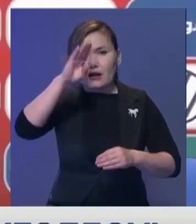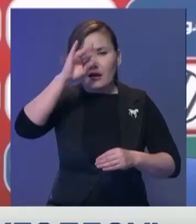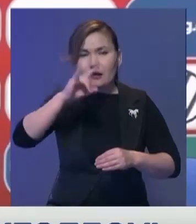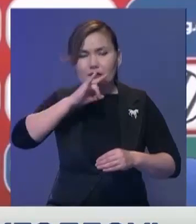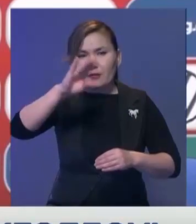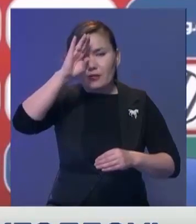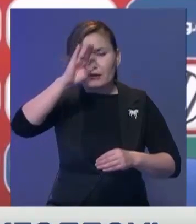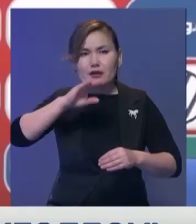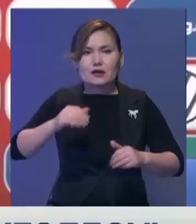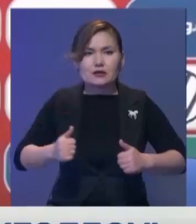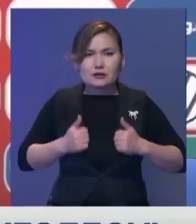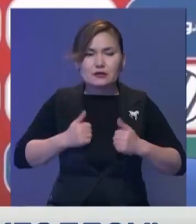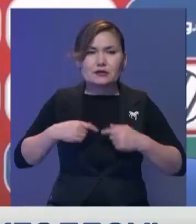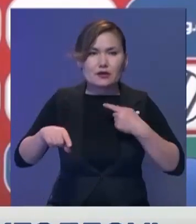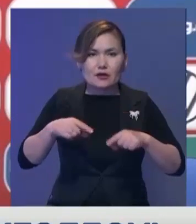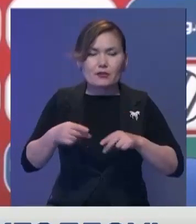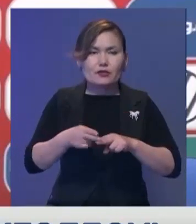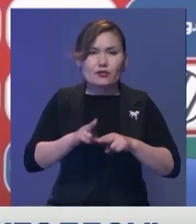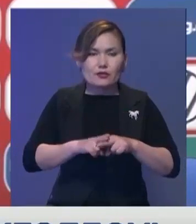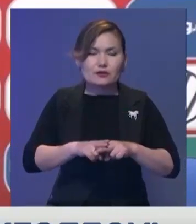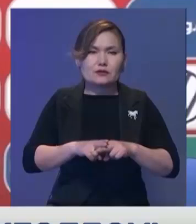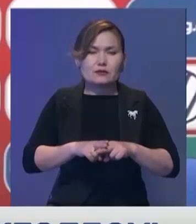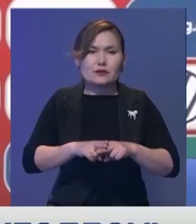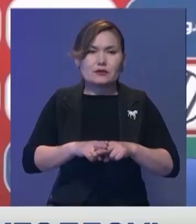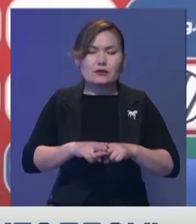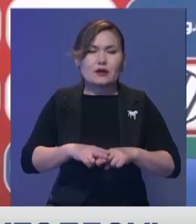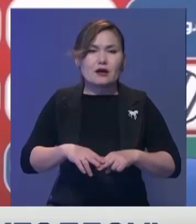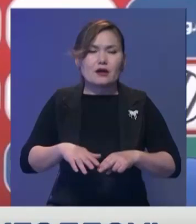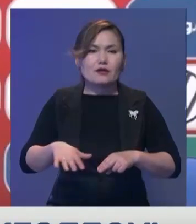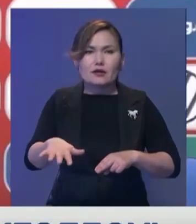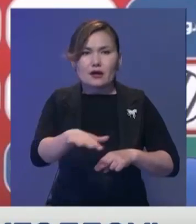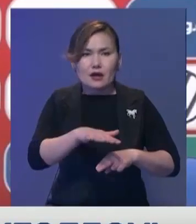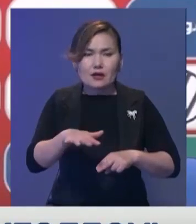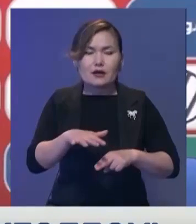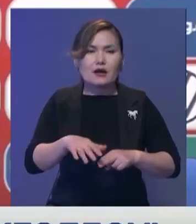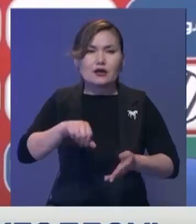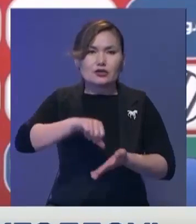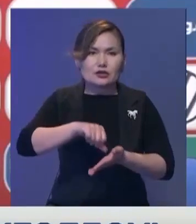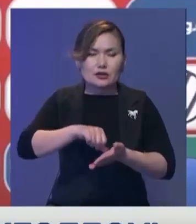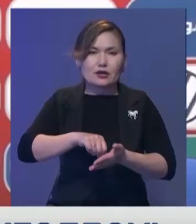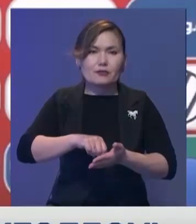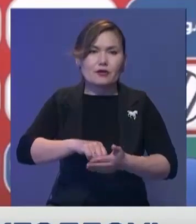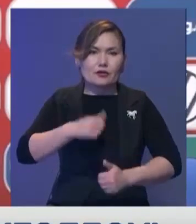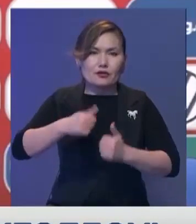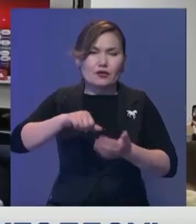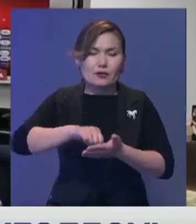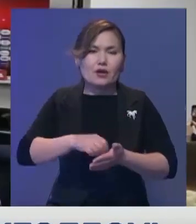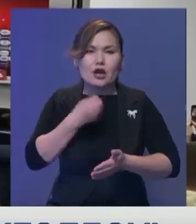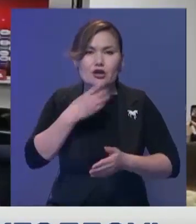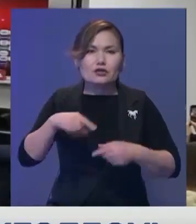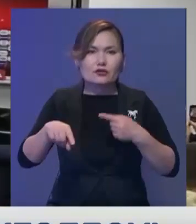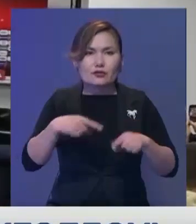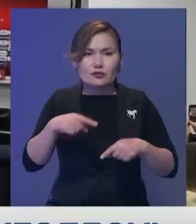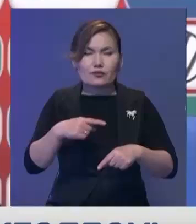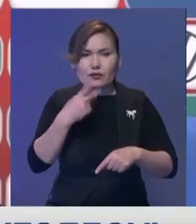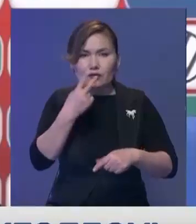Өзге футболдың рақат алып, аланға шығып, жасы ойын көрсетіп, сола ойыла